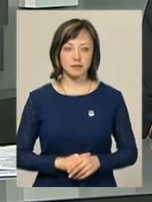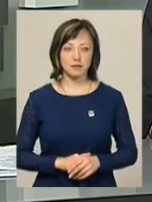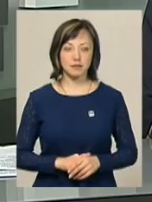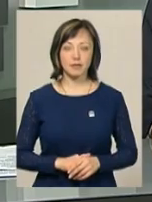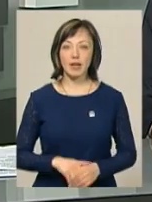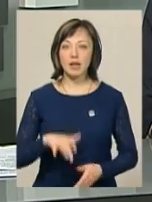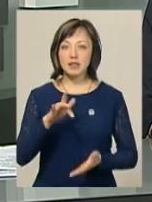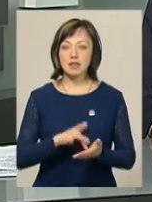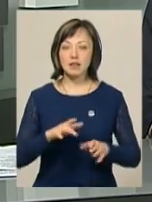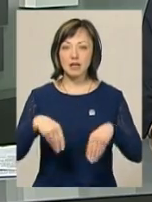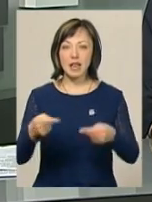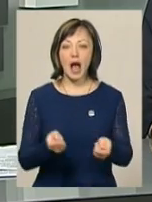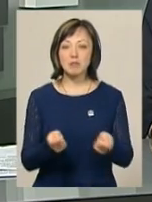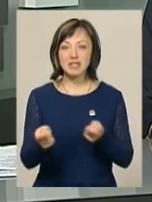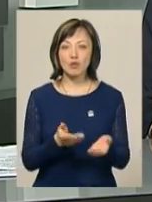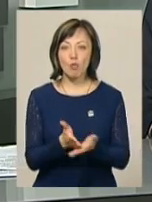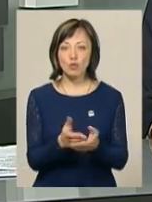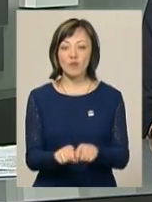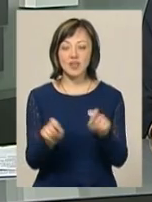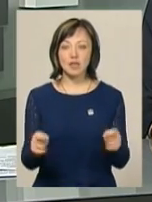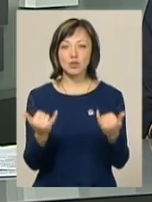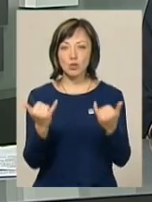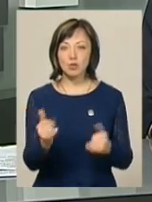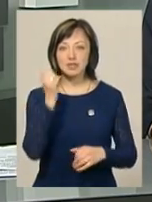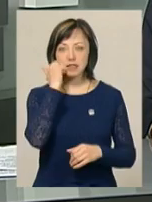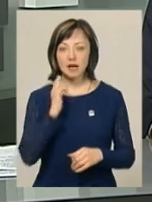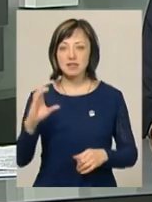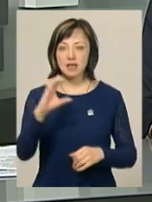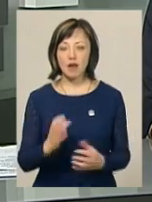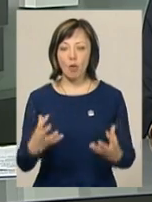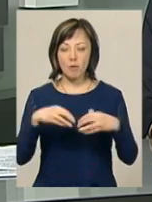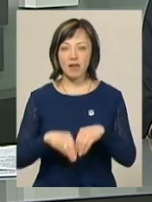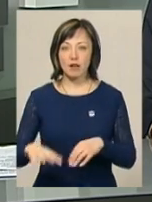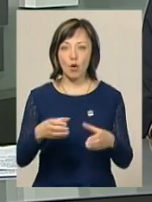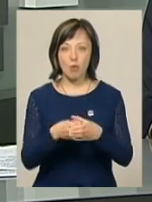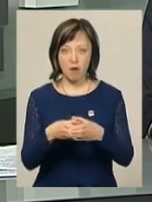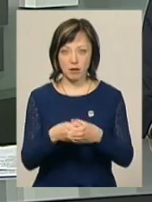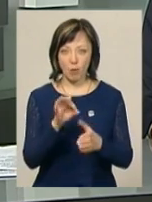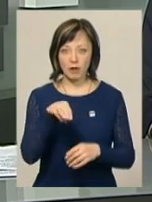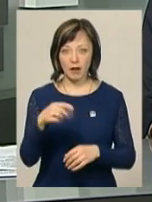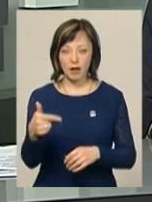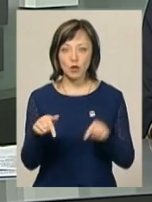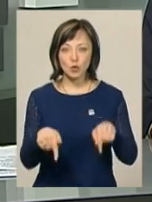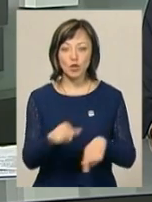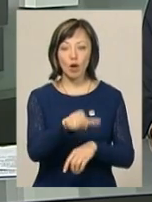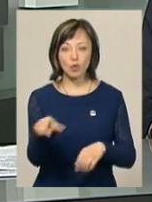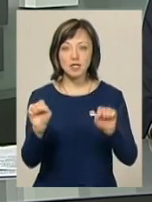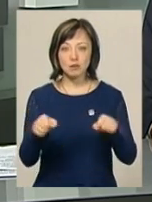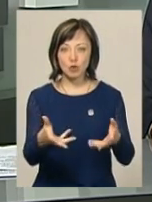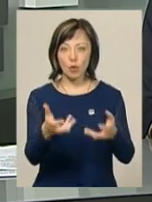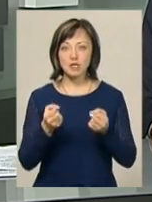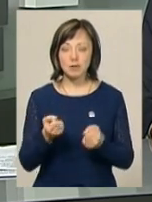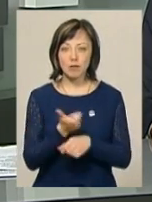Центр надання адміністративних послуг відкрили сьогодні у Старосинявській об'єднаній територіальній громаді. Тут місцеві жителі зможуть